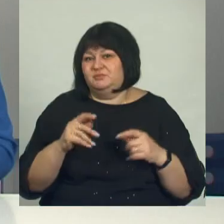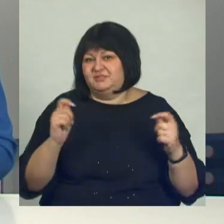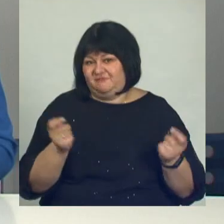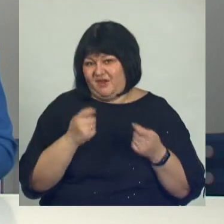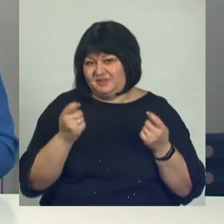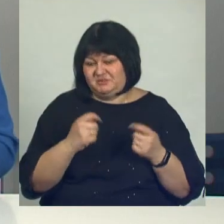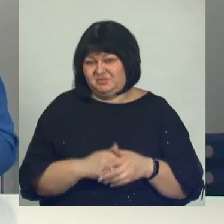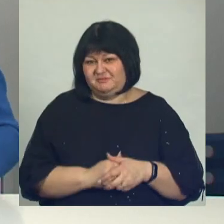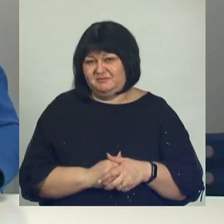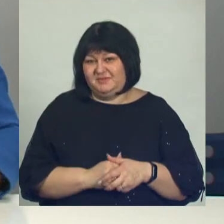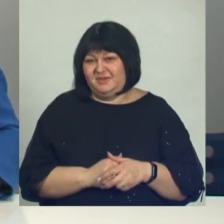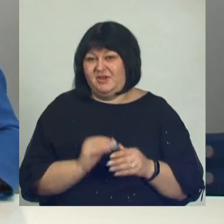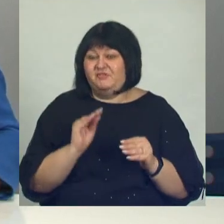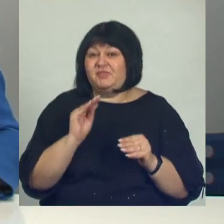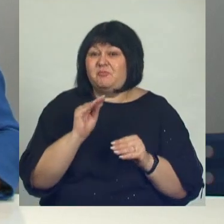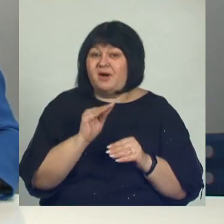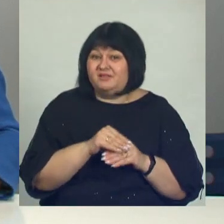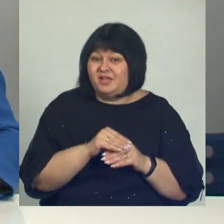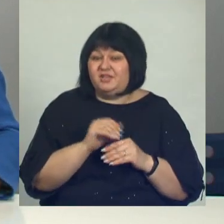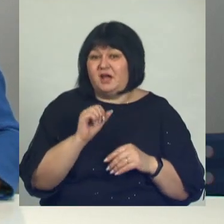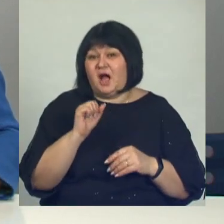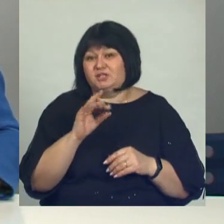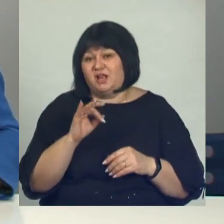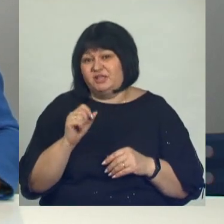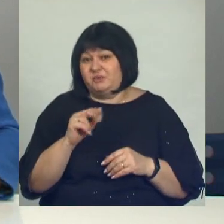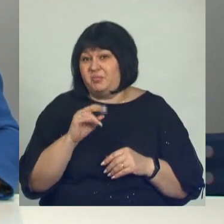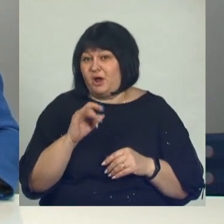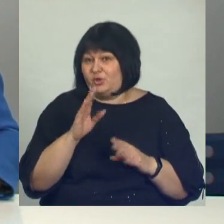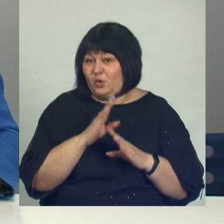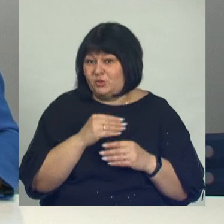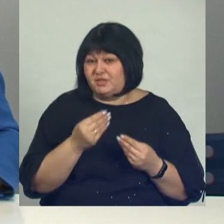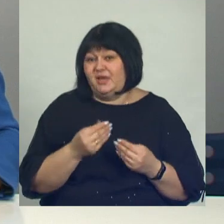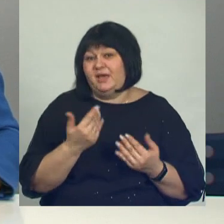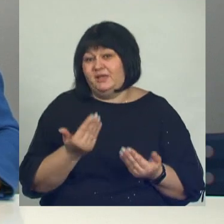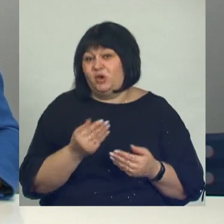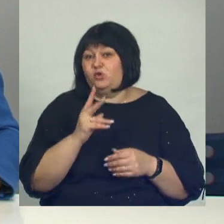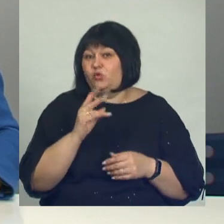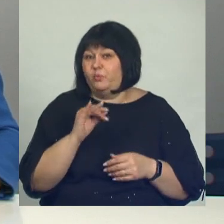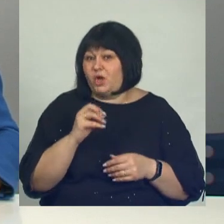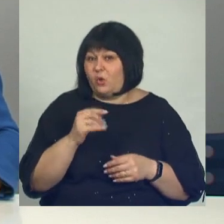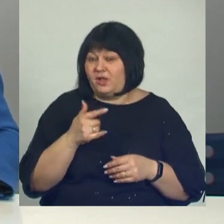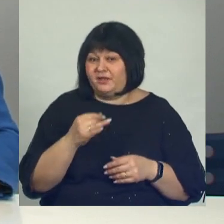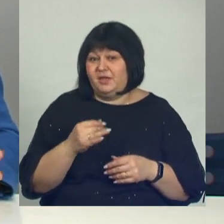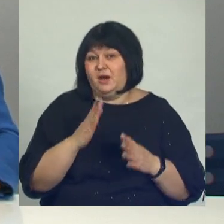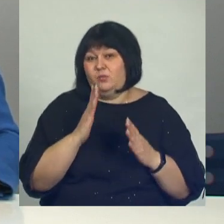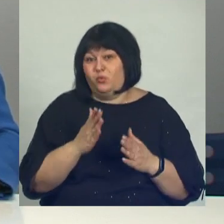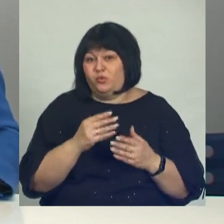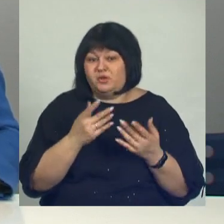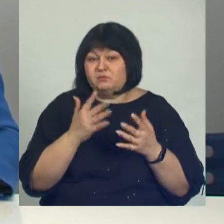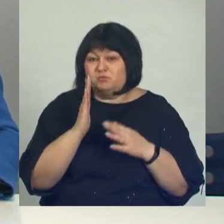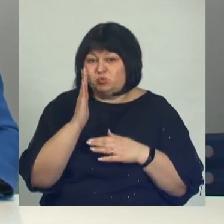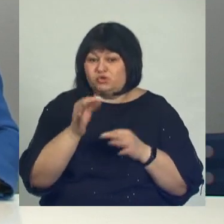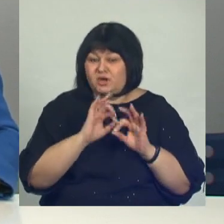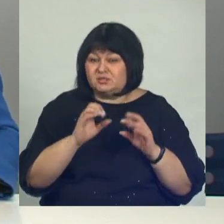В дополнение к астрологическим прогнозам свой дают и нумерологи, которые определяют будущее по цифрам.